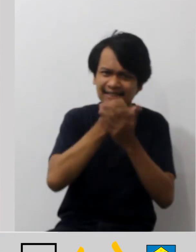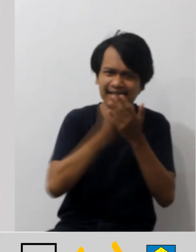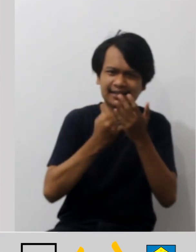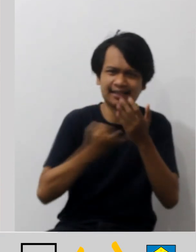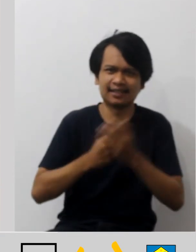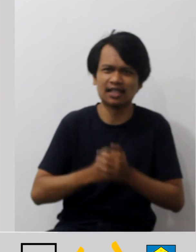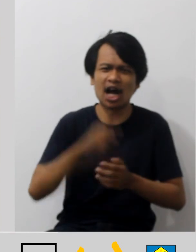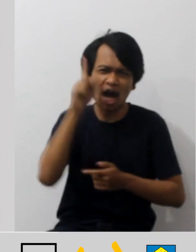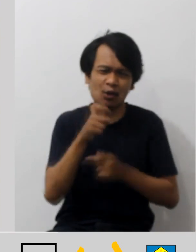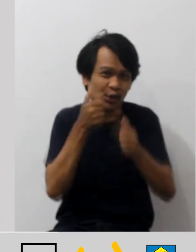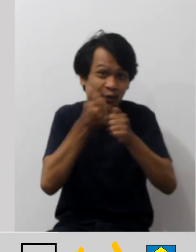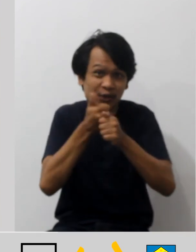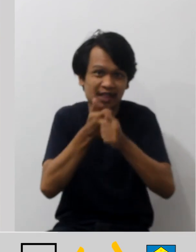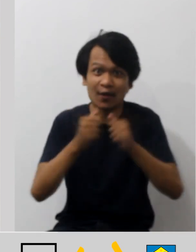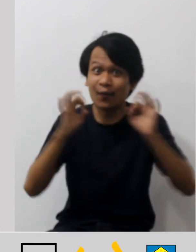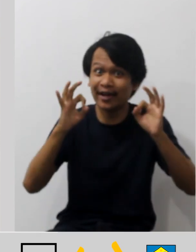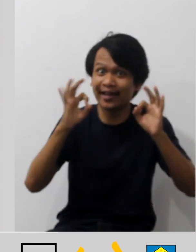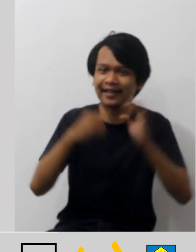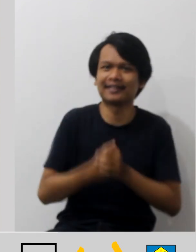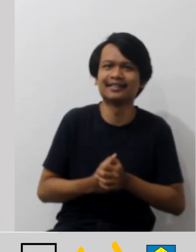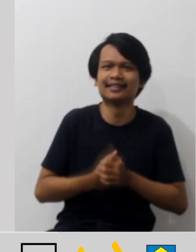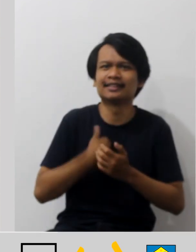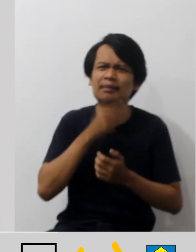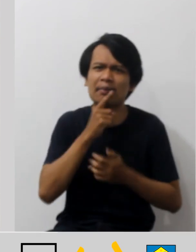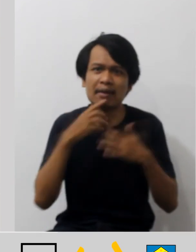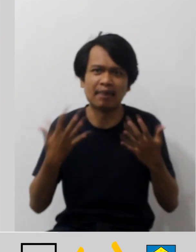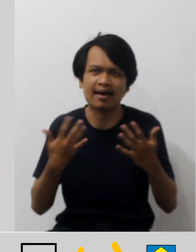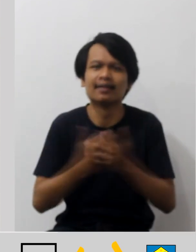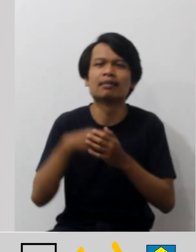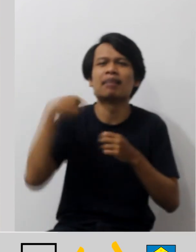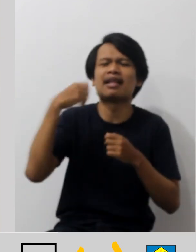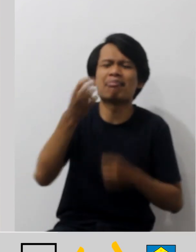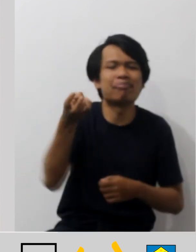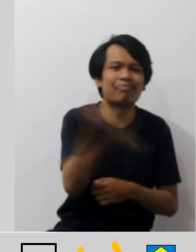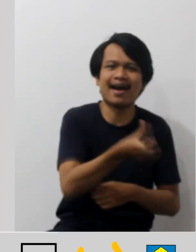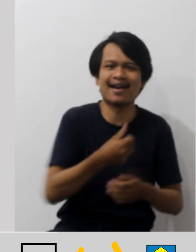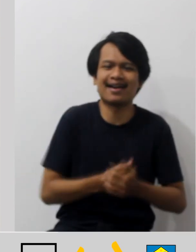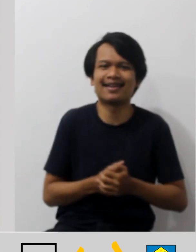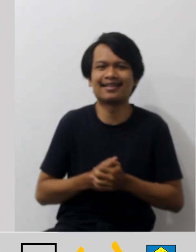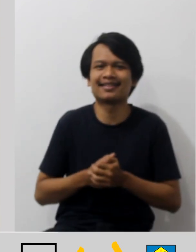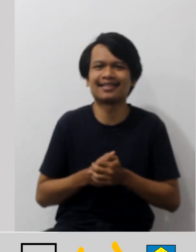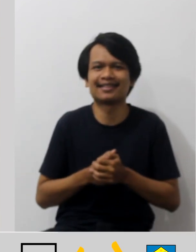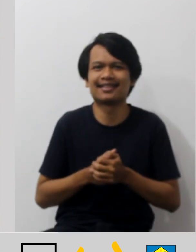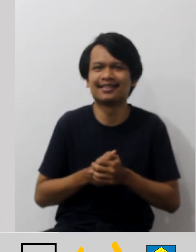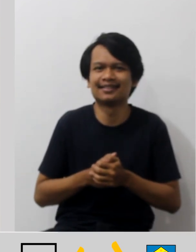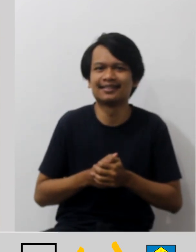desain, harus banget ikutan kelas ini, karena materinya gampang banget buat dipraktekin. kasih. Terima